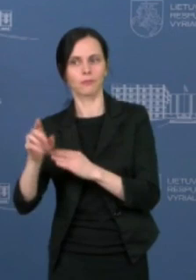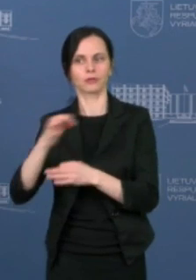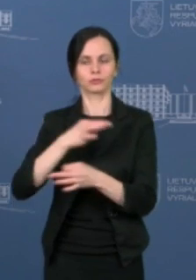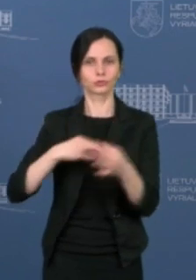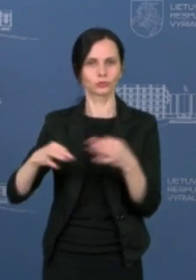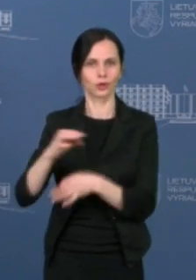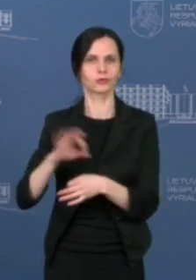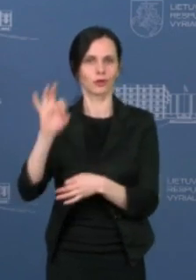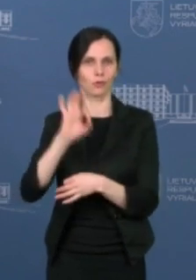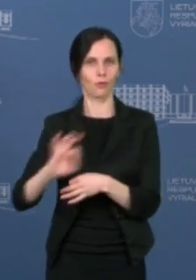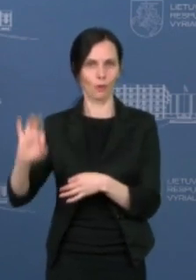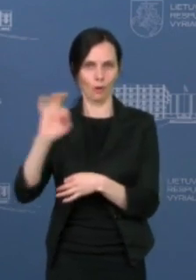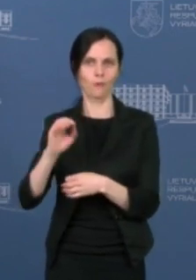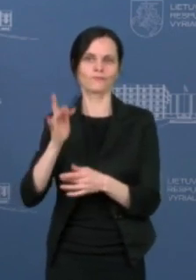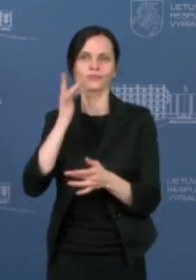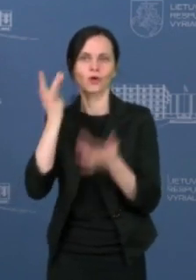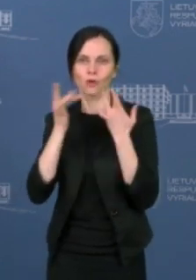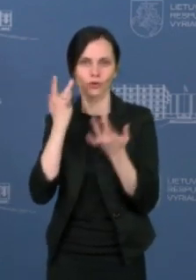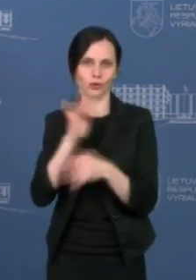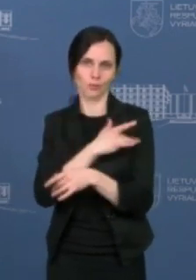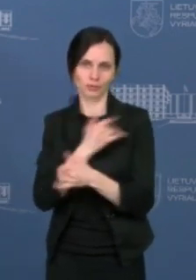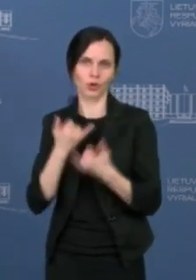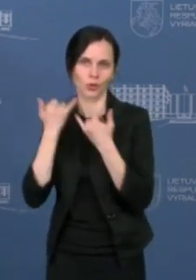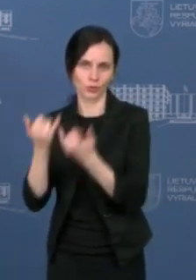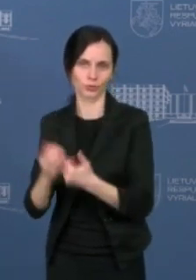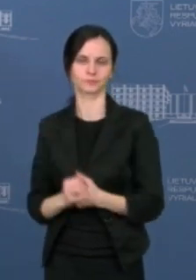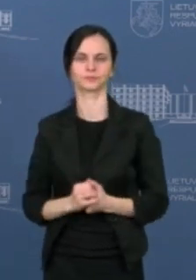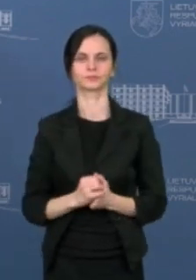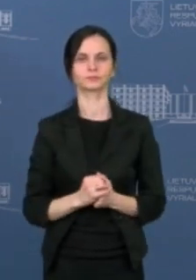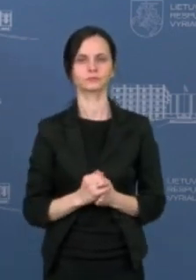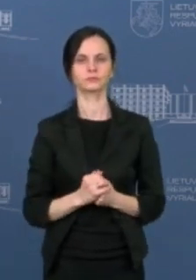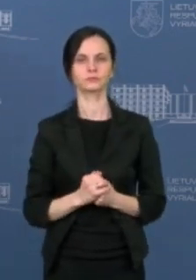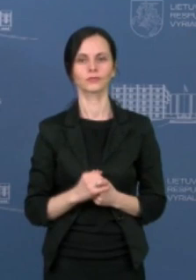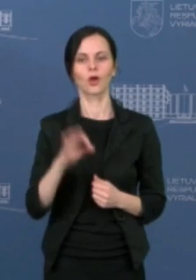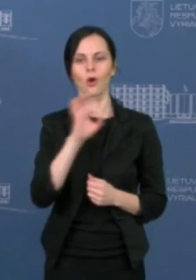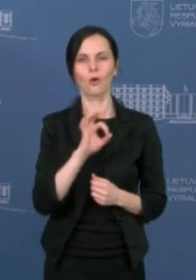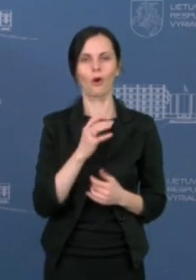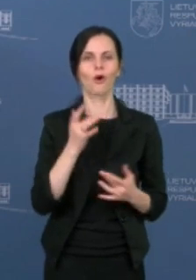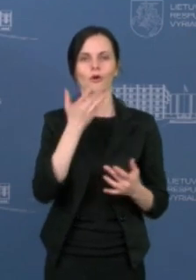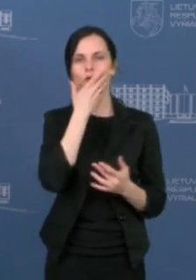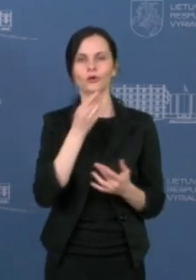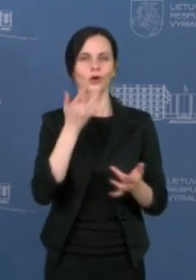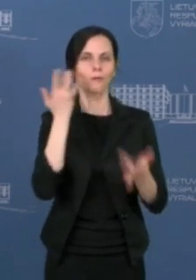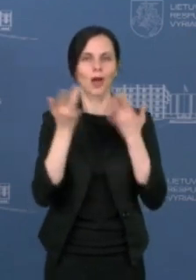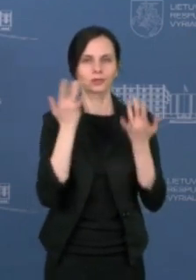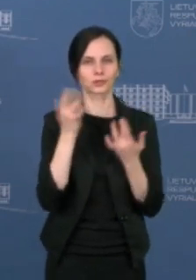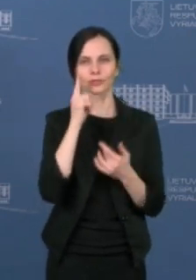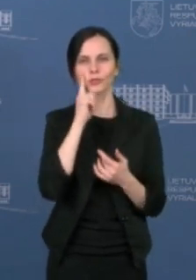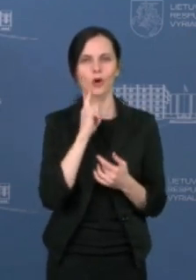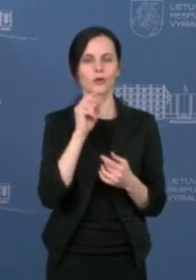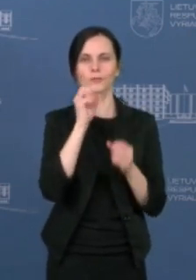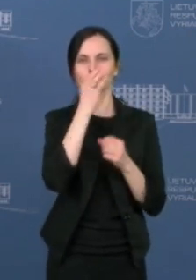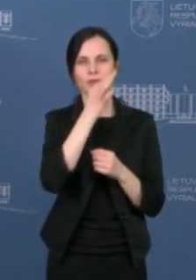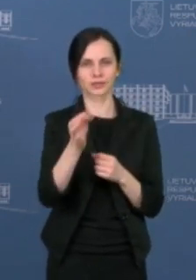taip pat ir nuo grožio paslaugų. Dar truputėlį apie grožio paslaugas norėčiau atkreipti visų